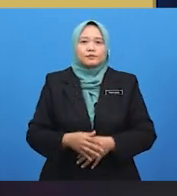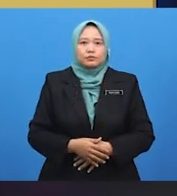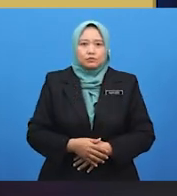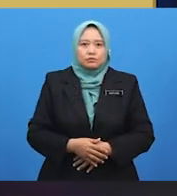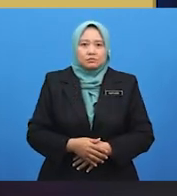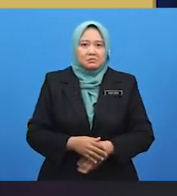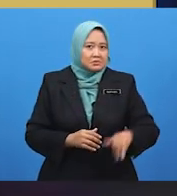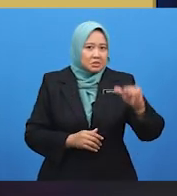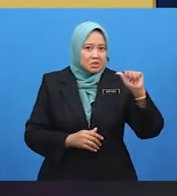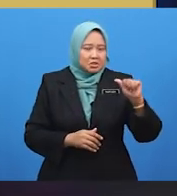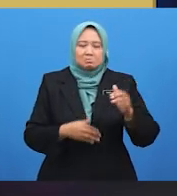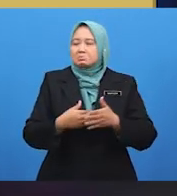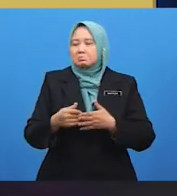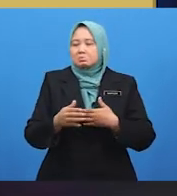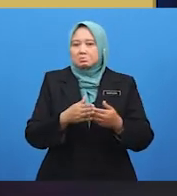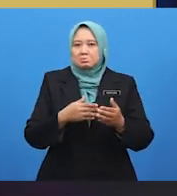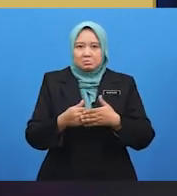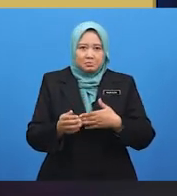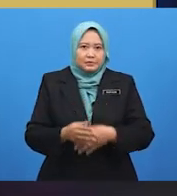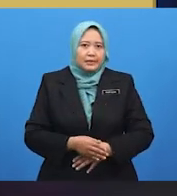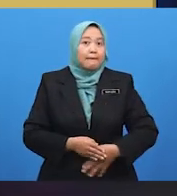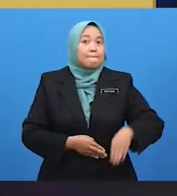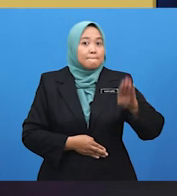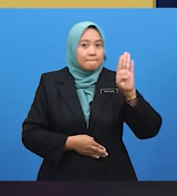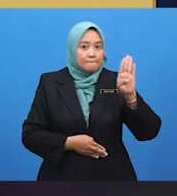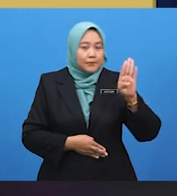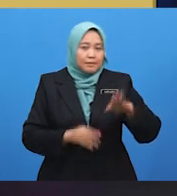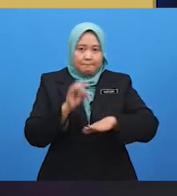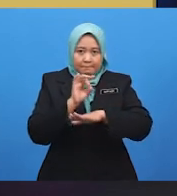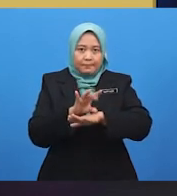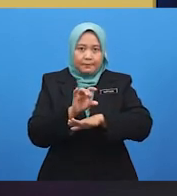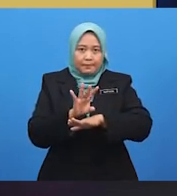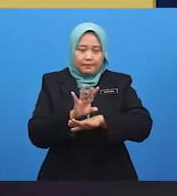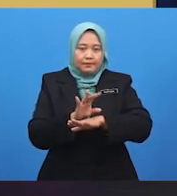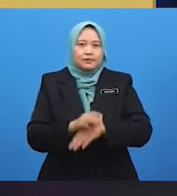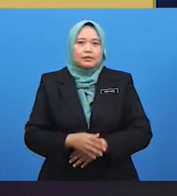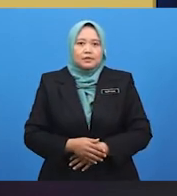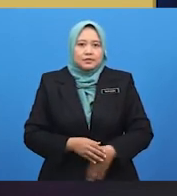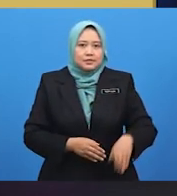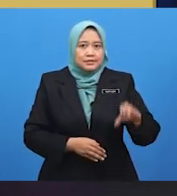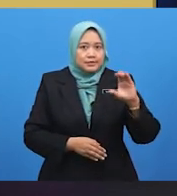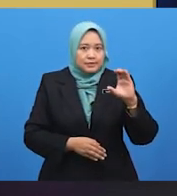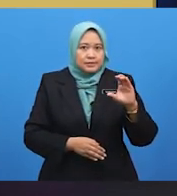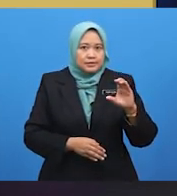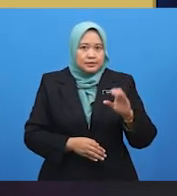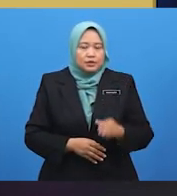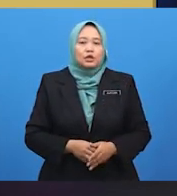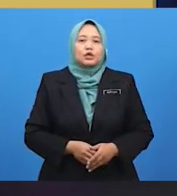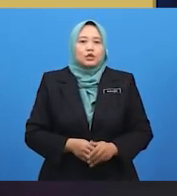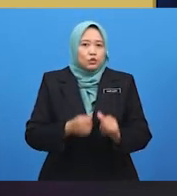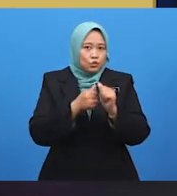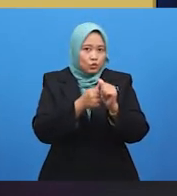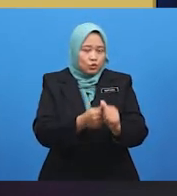Tidak mempedulikannya. B. Menegur jiran tersebut. C. Turut